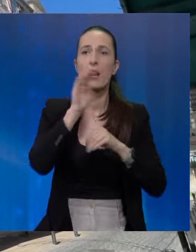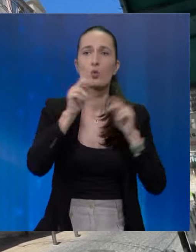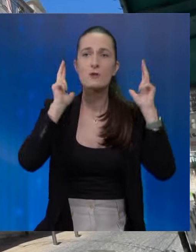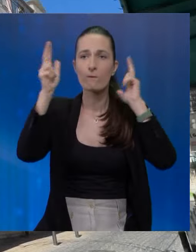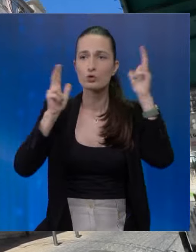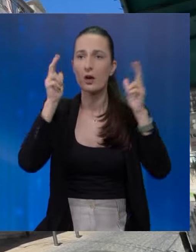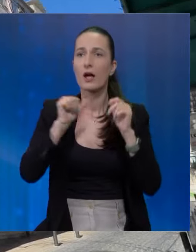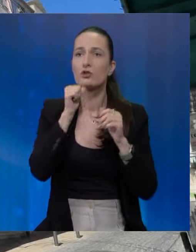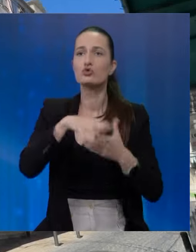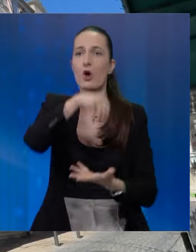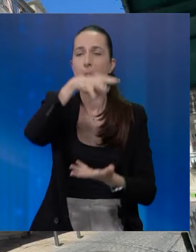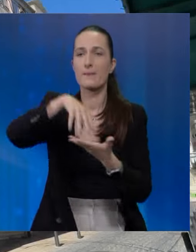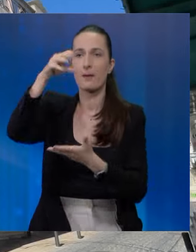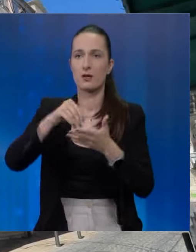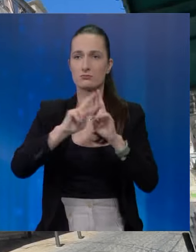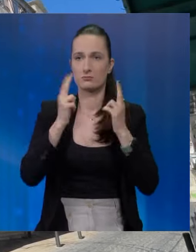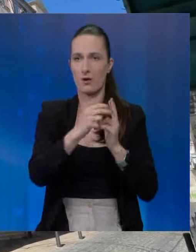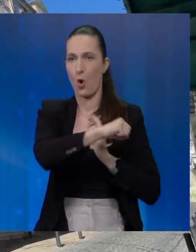džamijama širom zapadne obale.